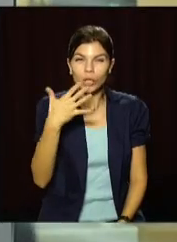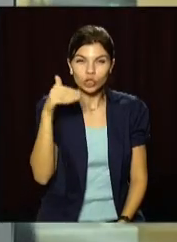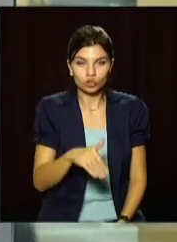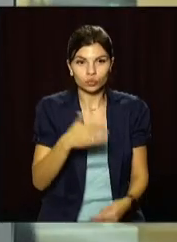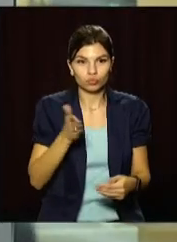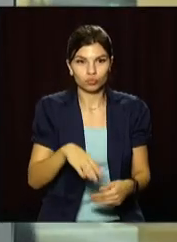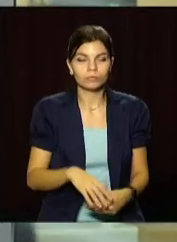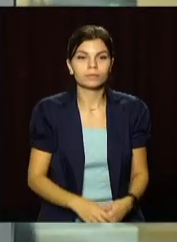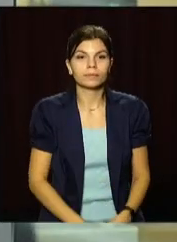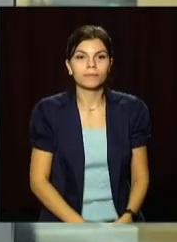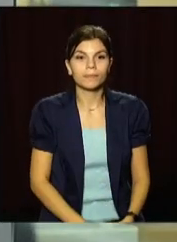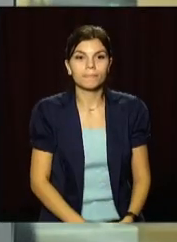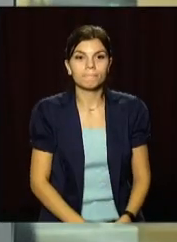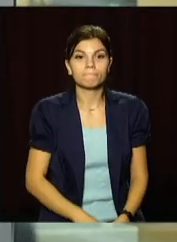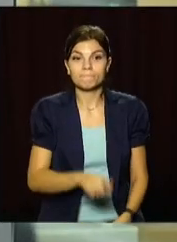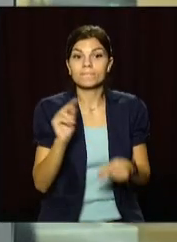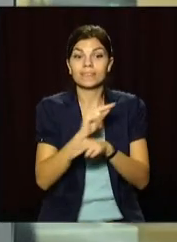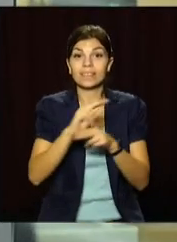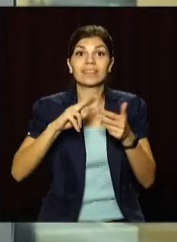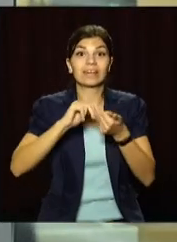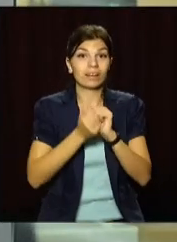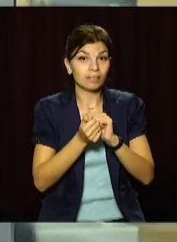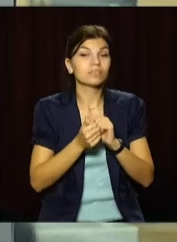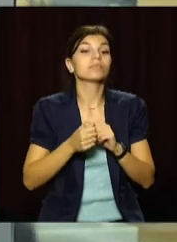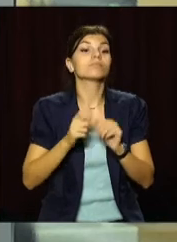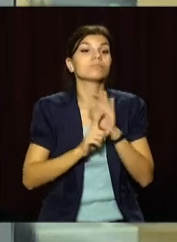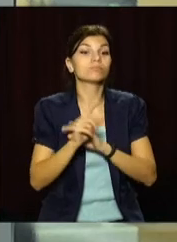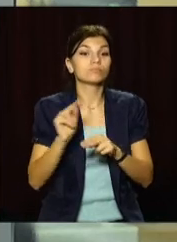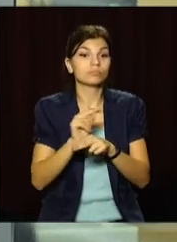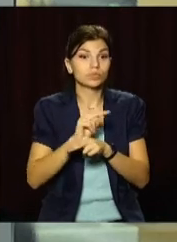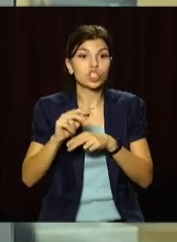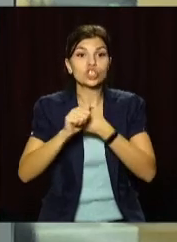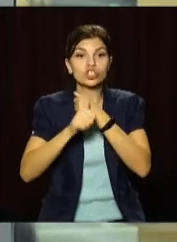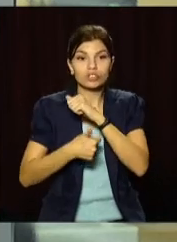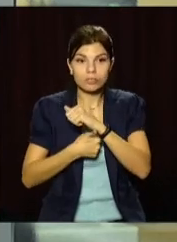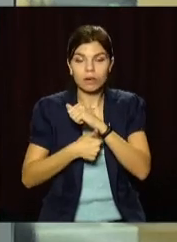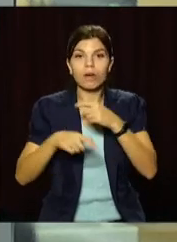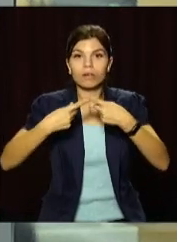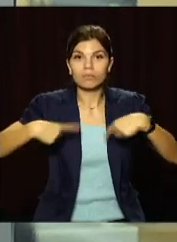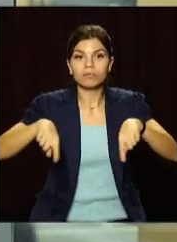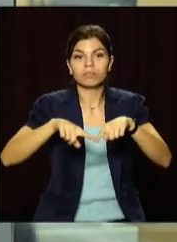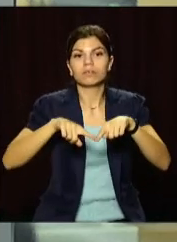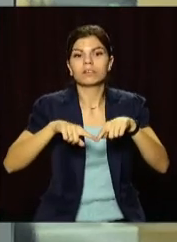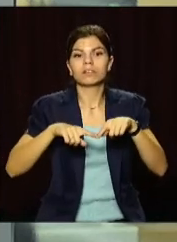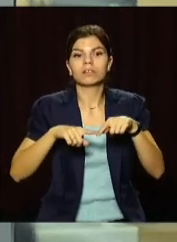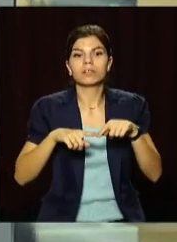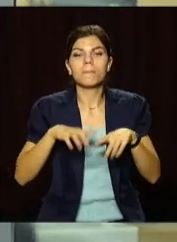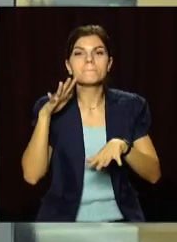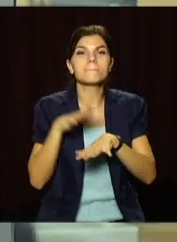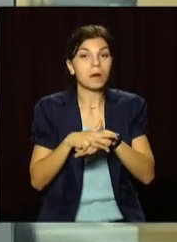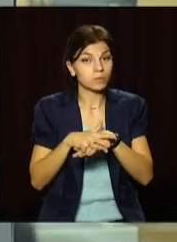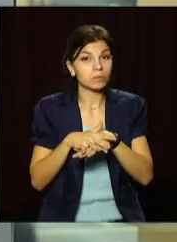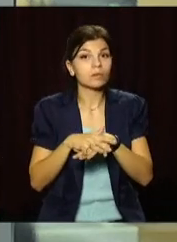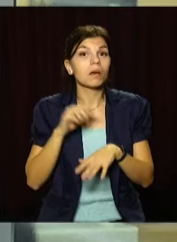Капітальний ремонт за грантові гроші. У Кам'янському стартувала реконструкція 16-го колегіуму коштом Європейського інвестиційного банку.